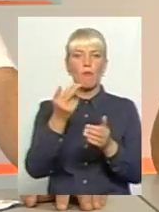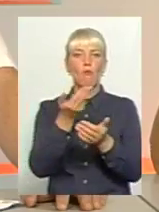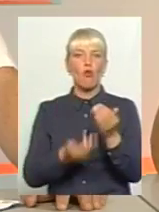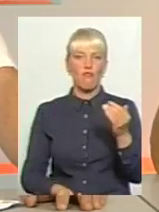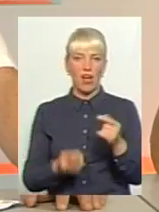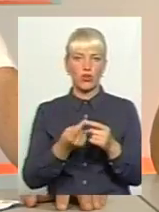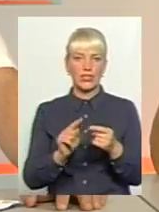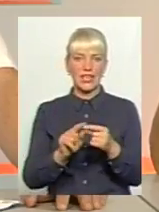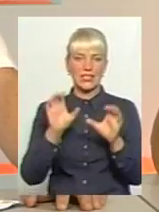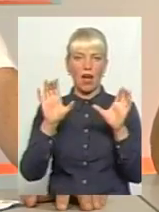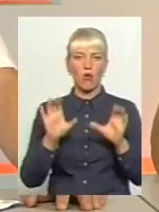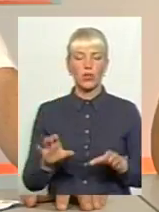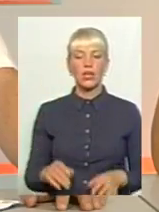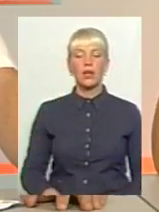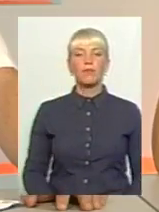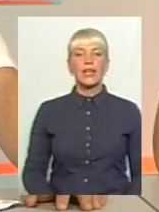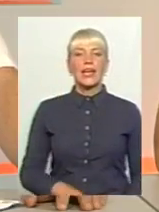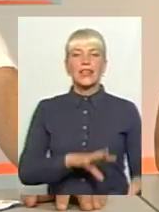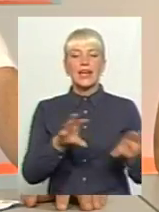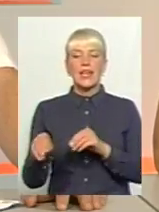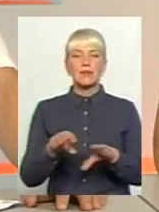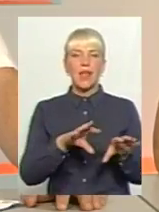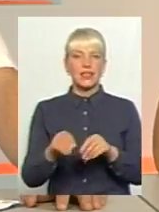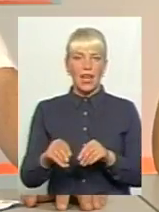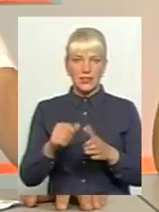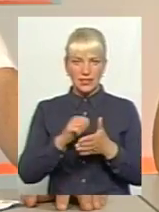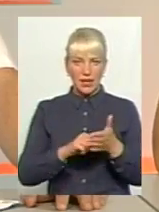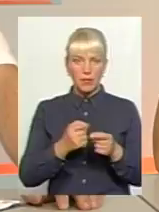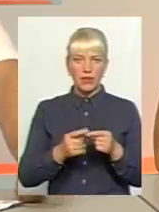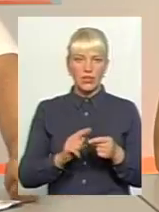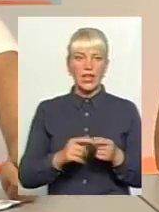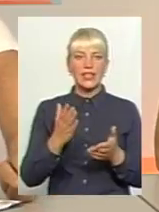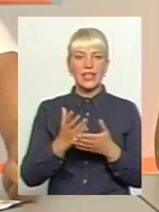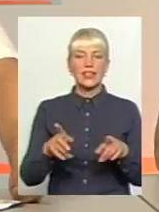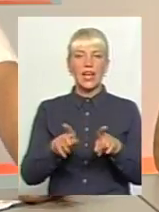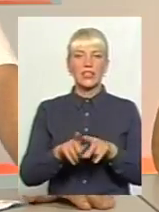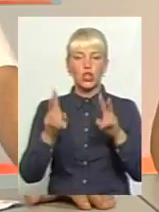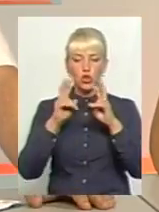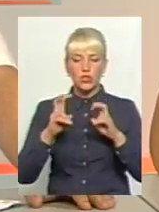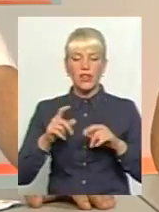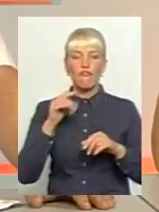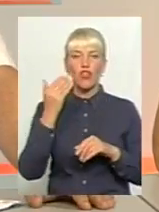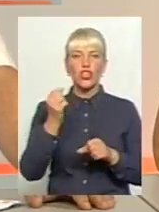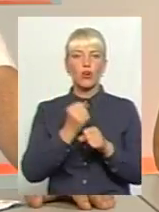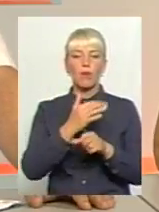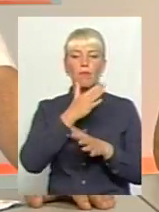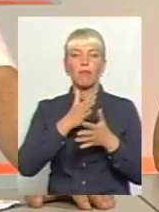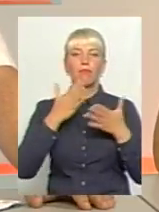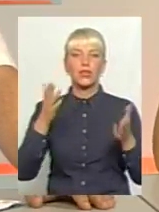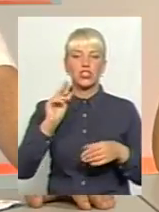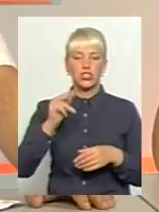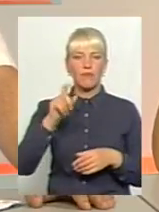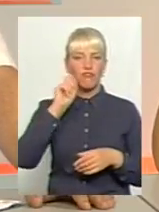З приводу трансплантації, для того, щоб ви розуміли, є американське дослідження, і все, в них більше робиться трансплантація, ніж Рівенська,